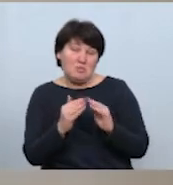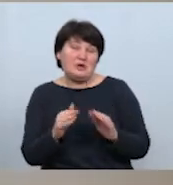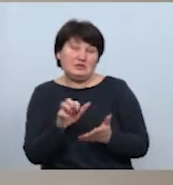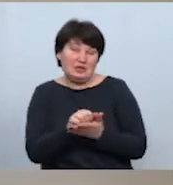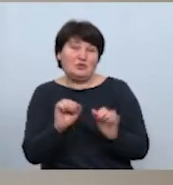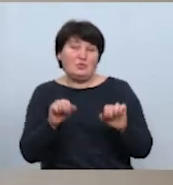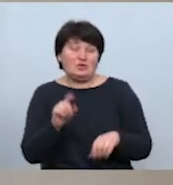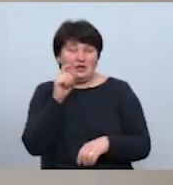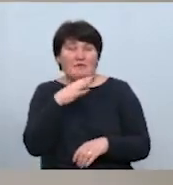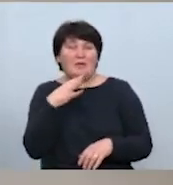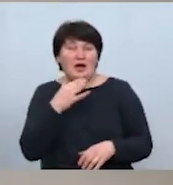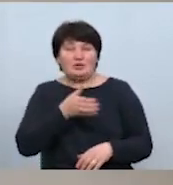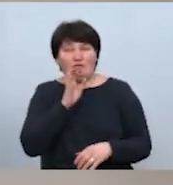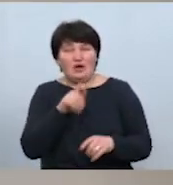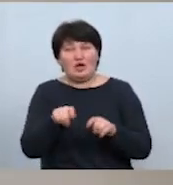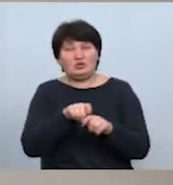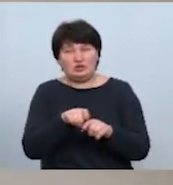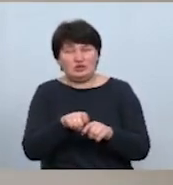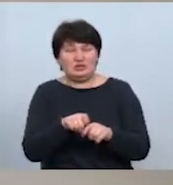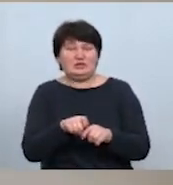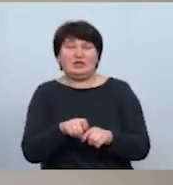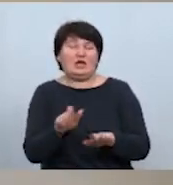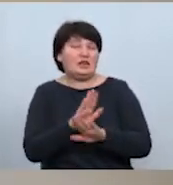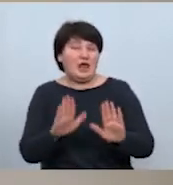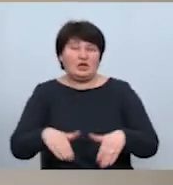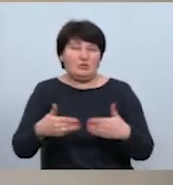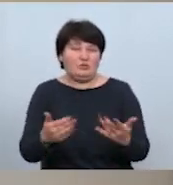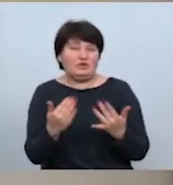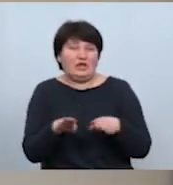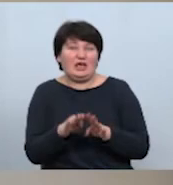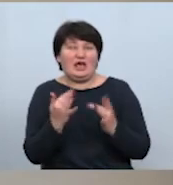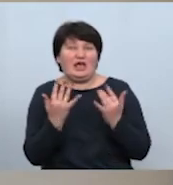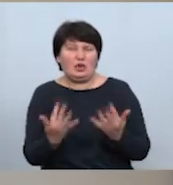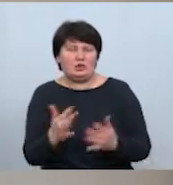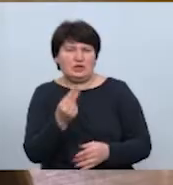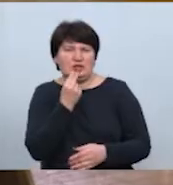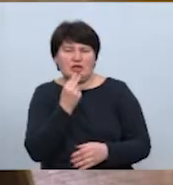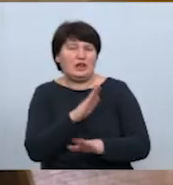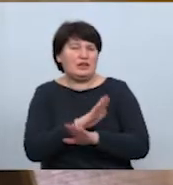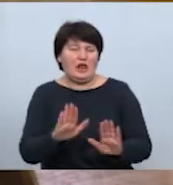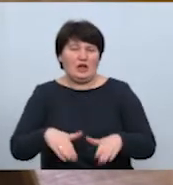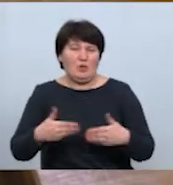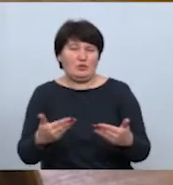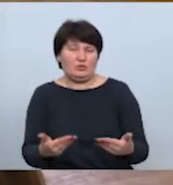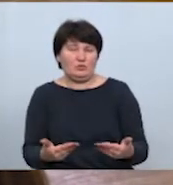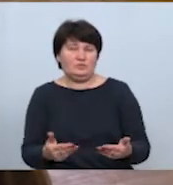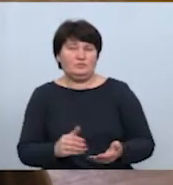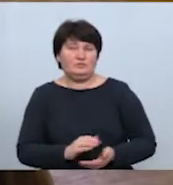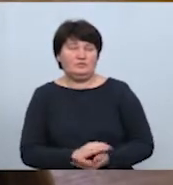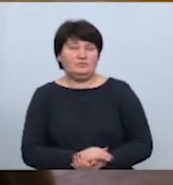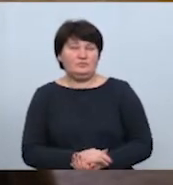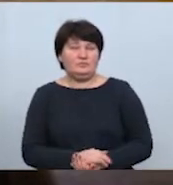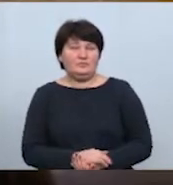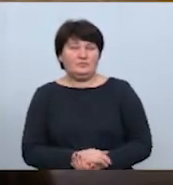кефіру багато випити. Часник я абсолютно не рекомендую в таких кількостях їсти. Реально не рекомендую. Каріна Борисович, Олег